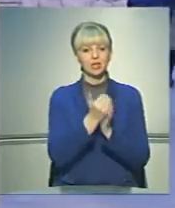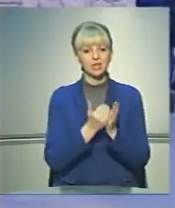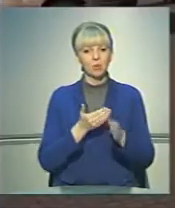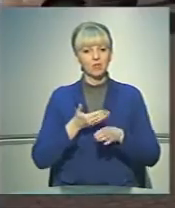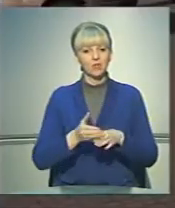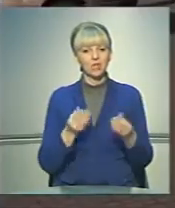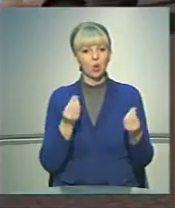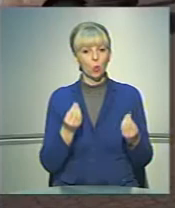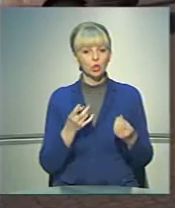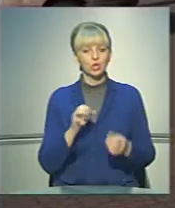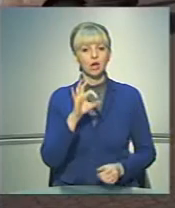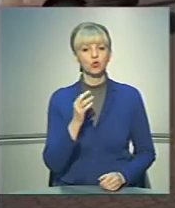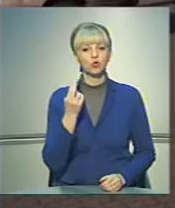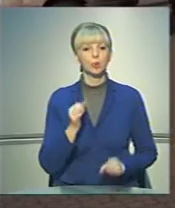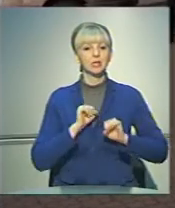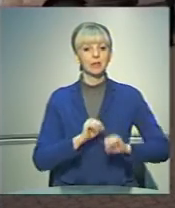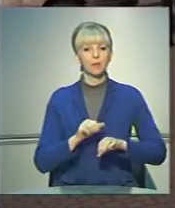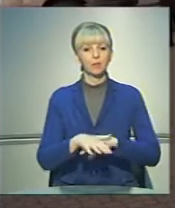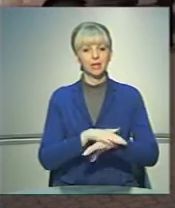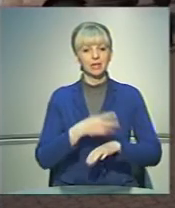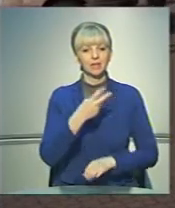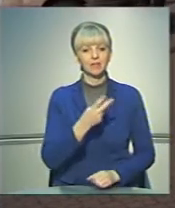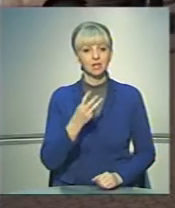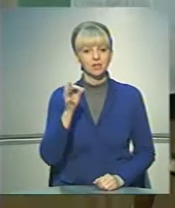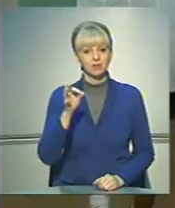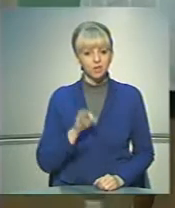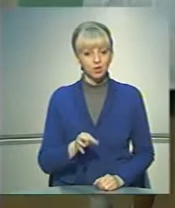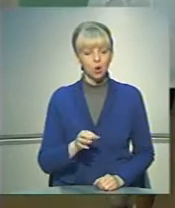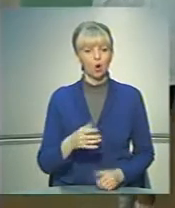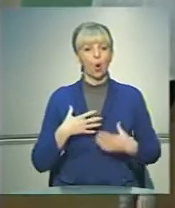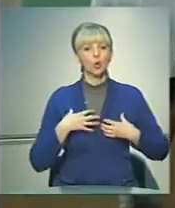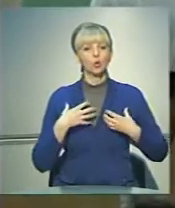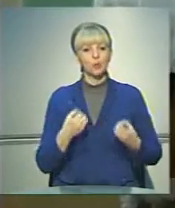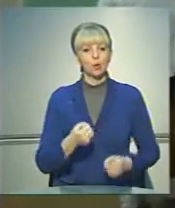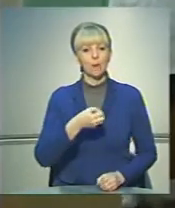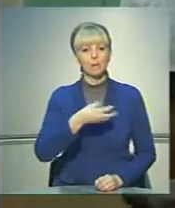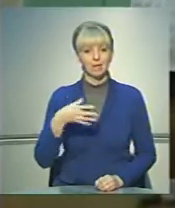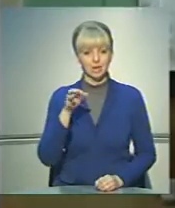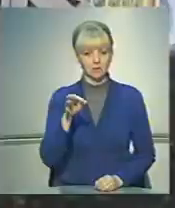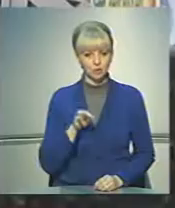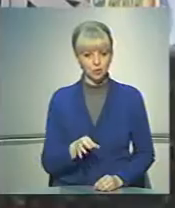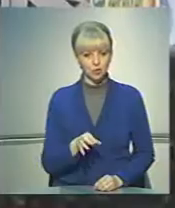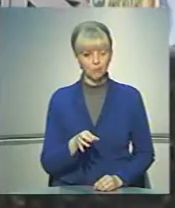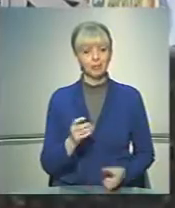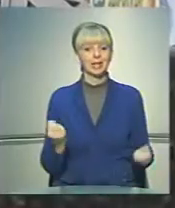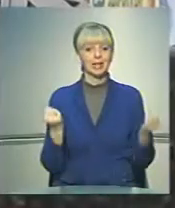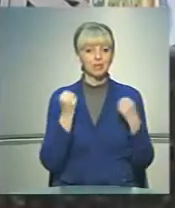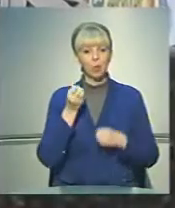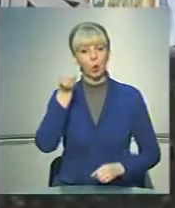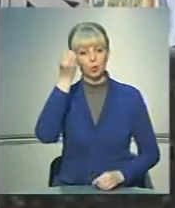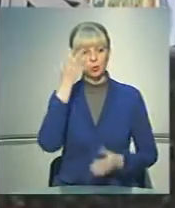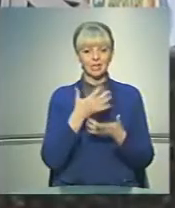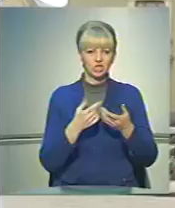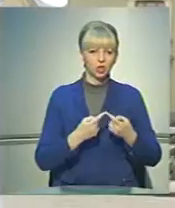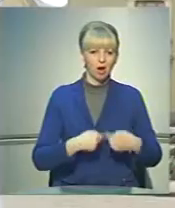виділення коштів на соціальний захист населення – 23%. Охорону здоров'я – 15%. На спорт, культуру та